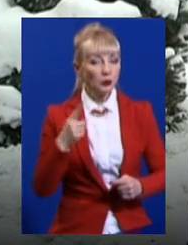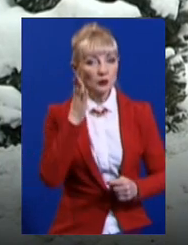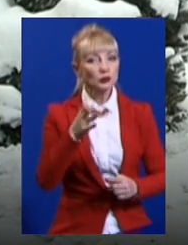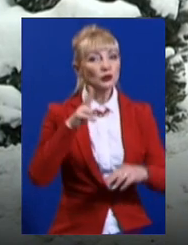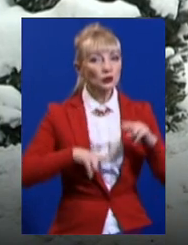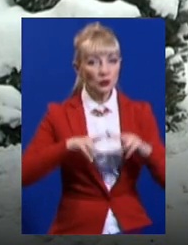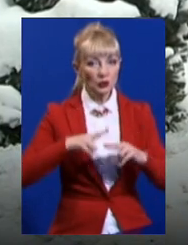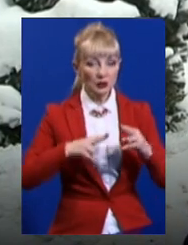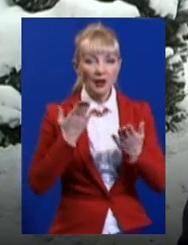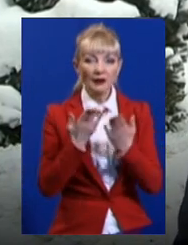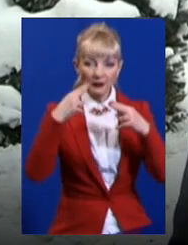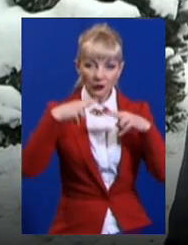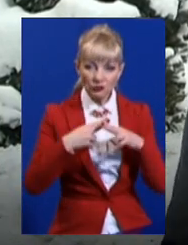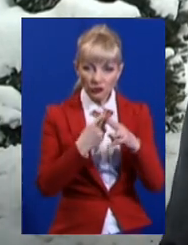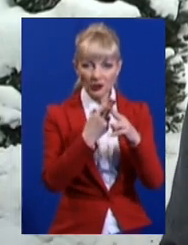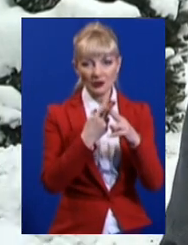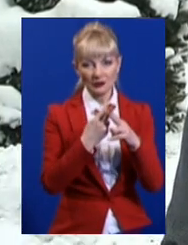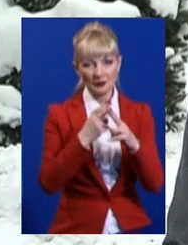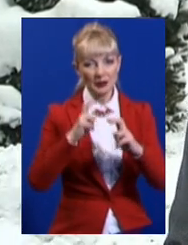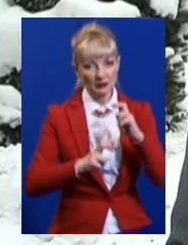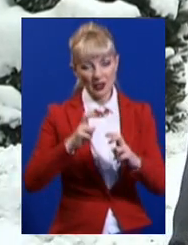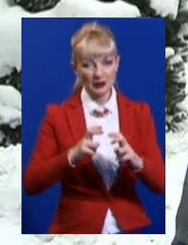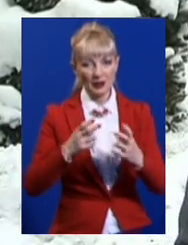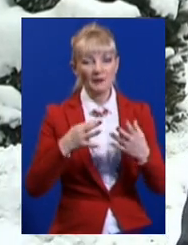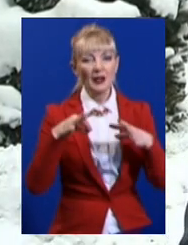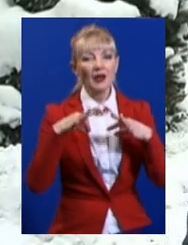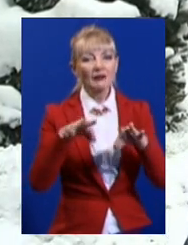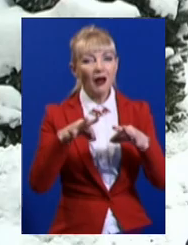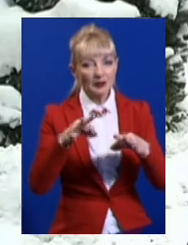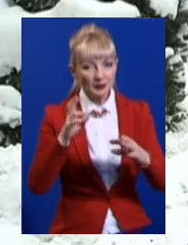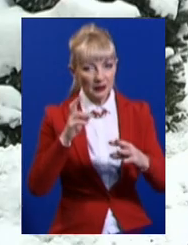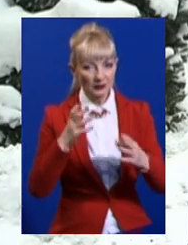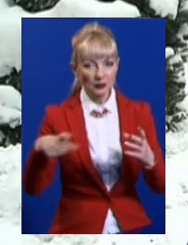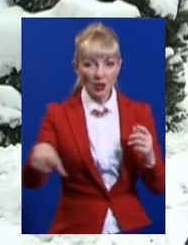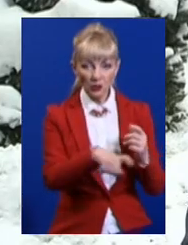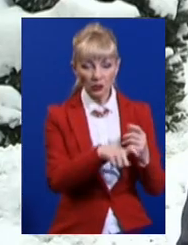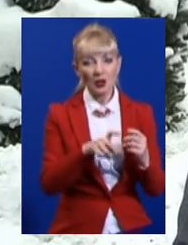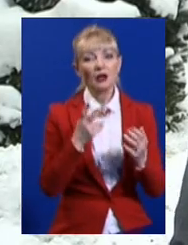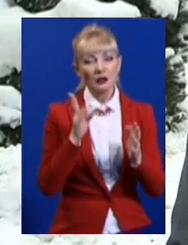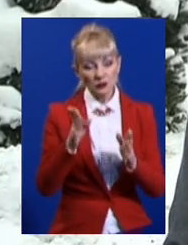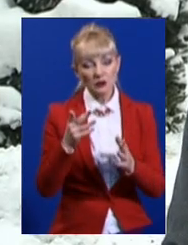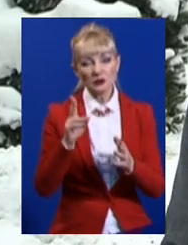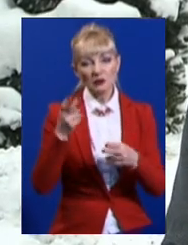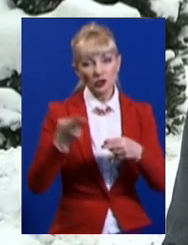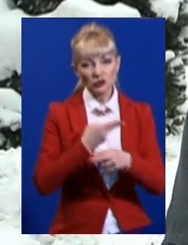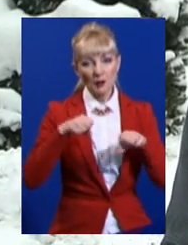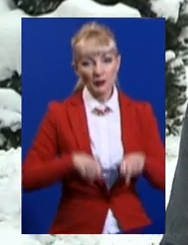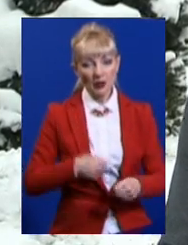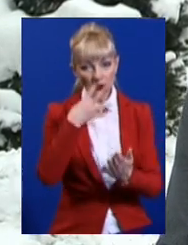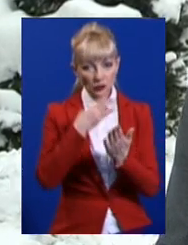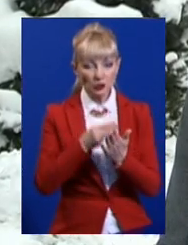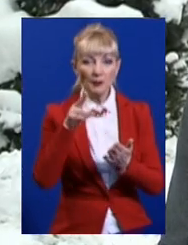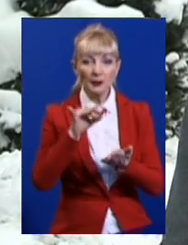інженерні мережі, зокрема це транспортну систему, то в такому випадку особа може бути позбавлена права власності за умови